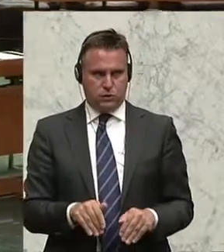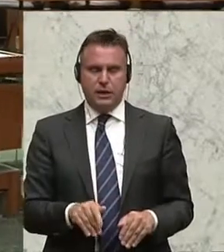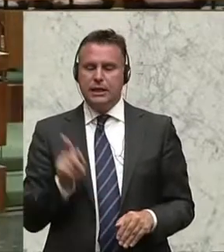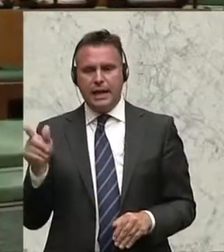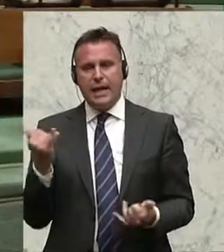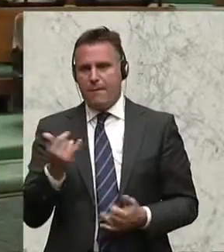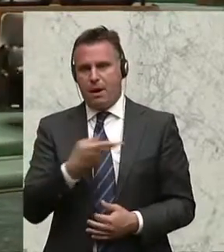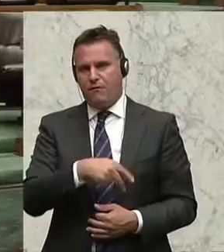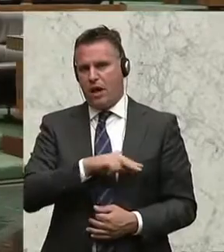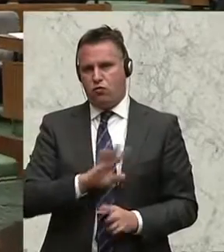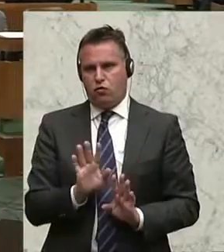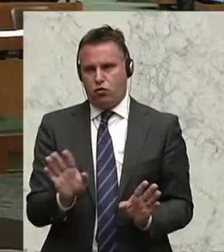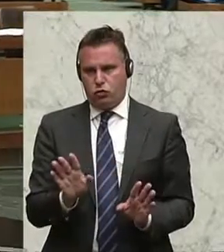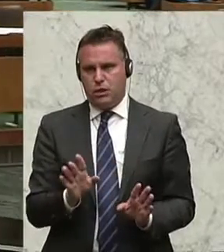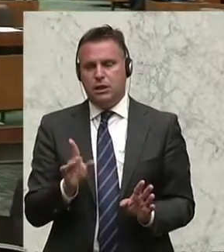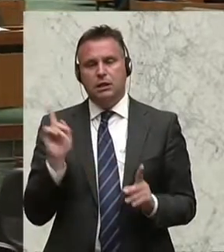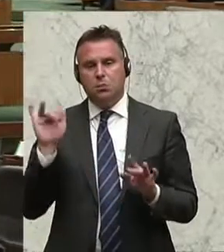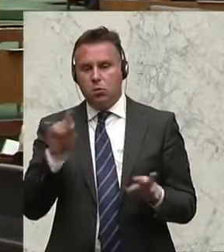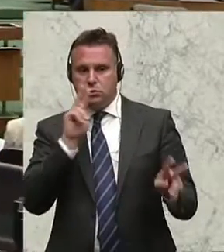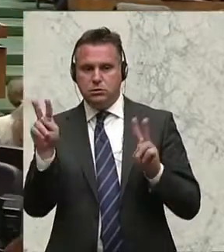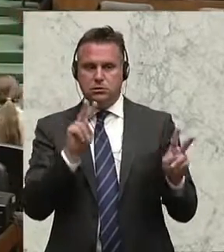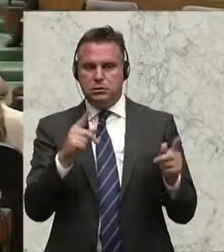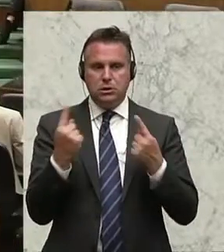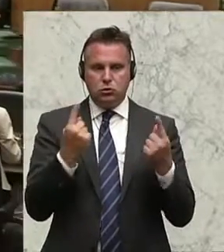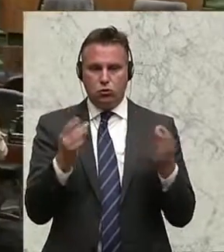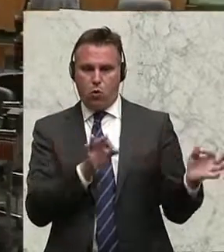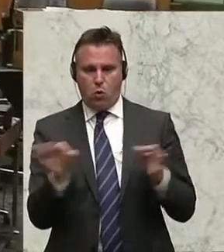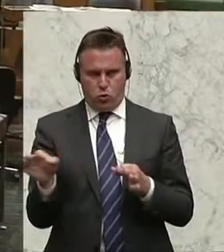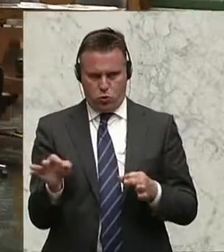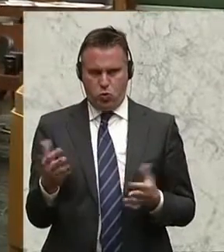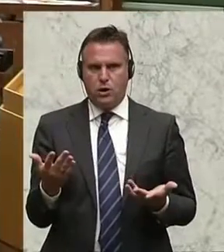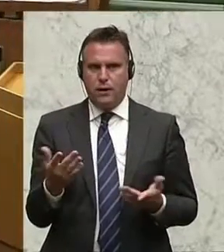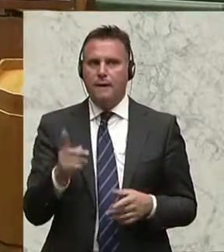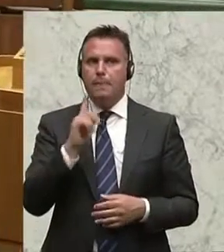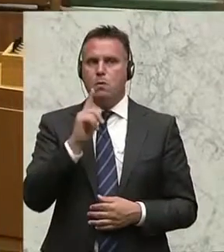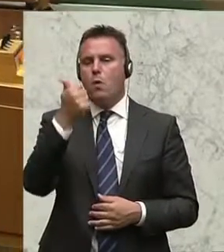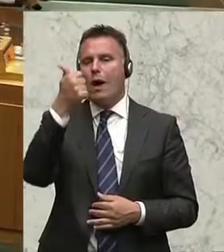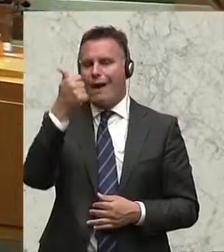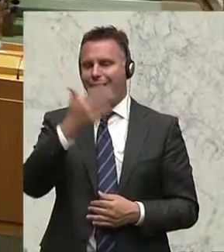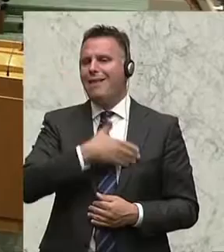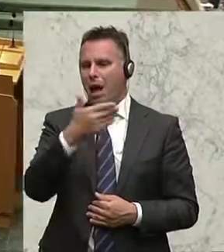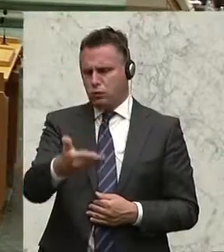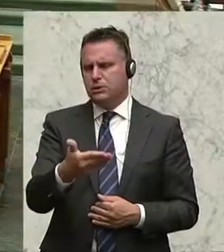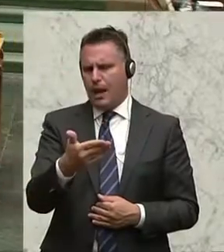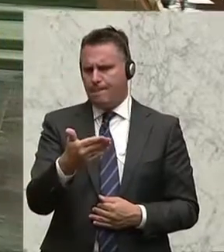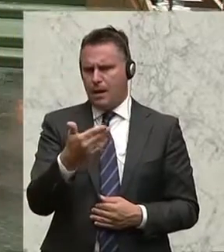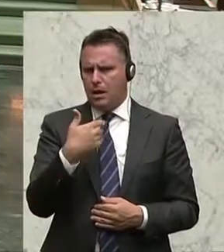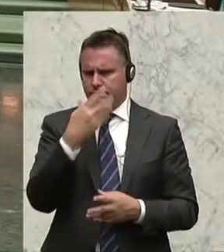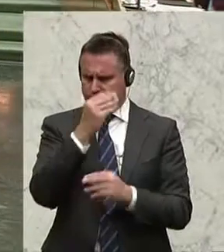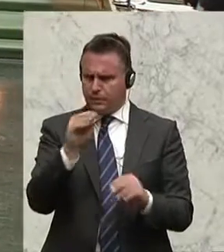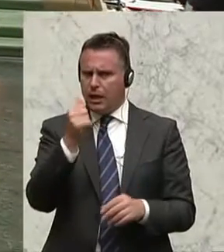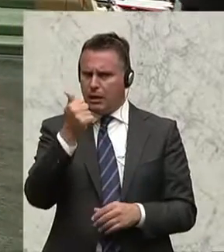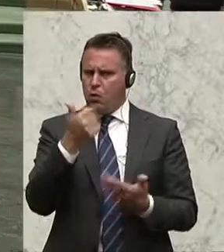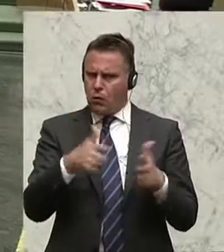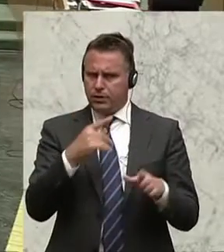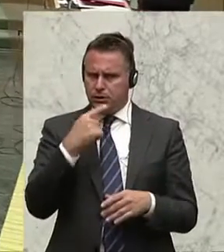Fahrer hat die Situation unter Kontrolle zu halten. Und es gibt nur eine Ausnahme. Die Ausnahme möchte ich auch ansprechen. Die